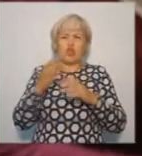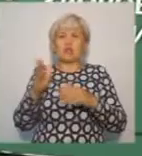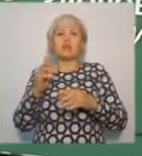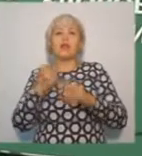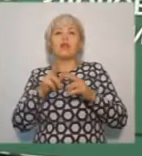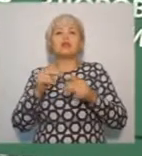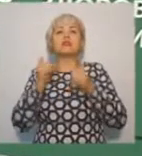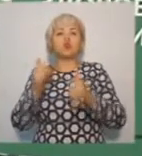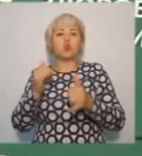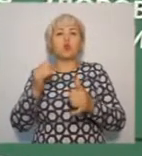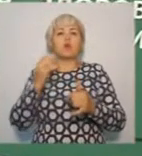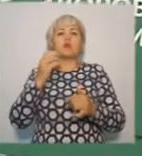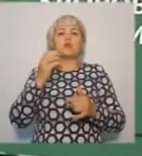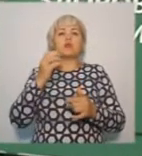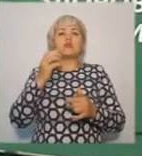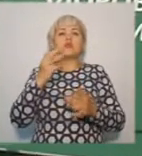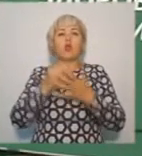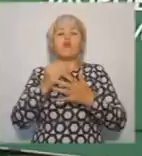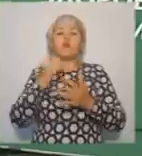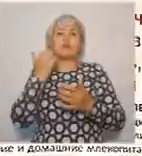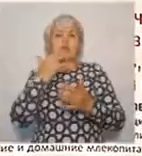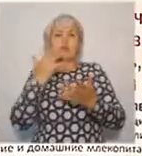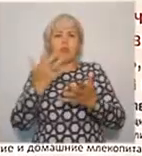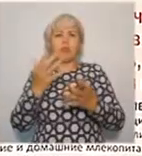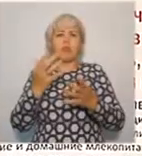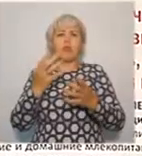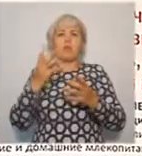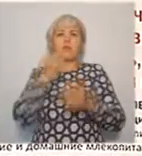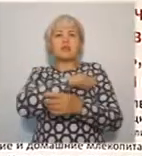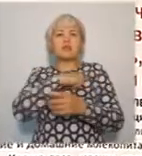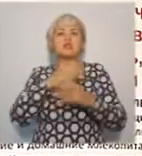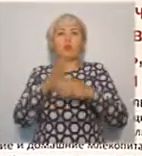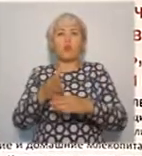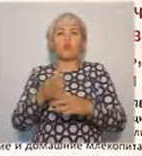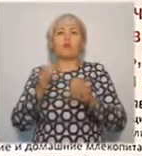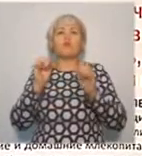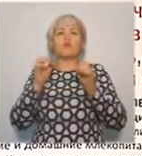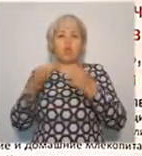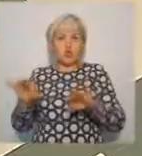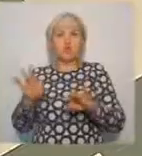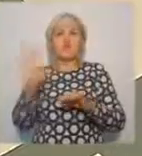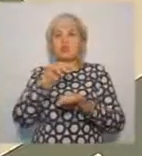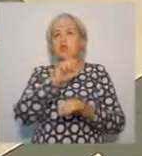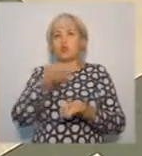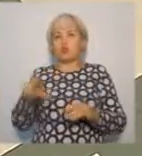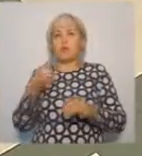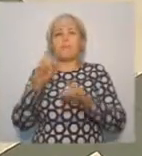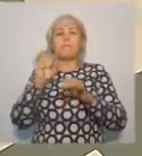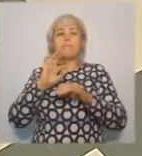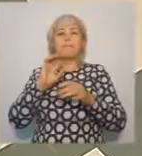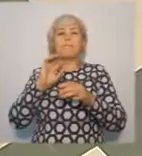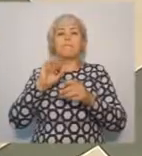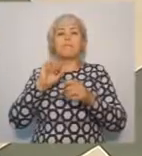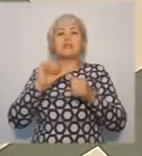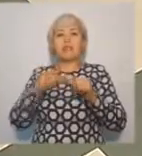всесторонней медицинской помощи, доступной всем югорчанам. Постоянное улучшение качества работы – вот девиз югорских медиков. У нас